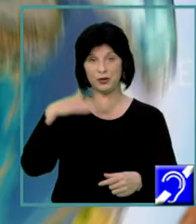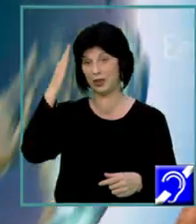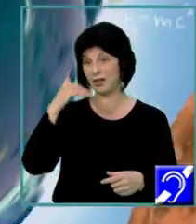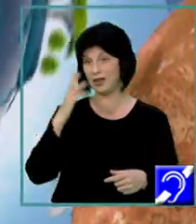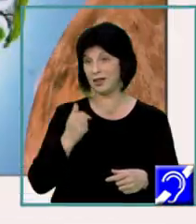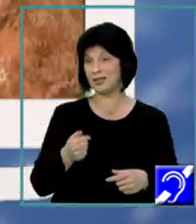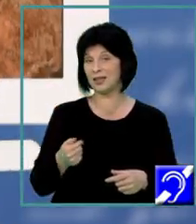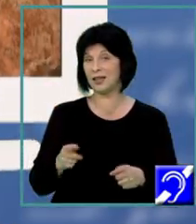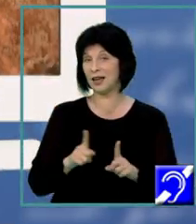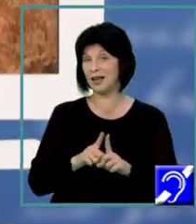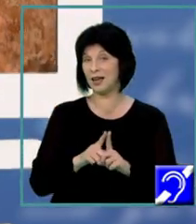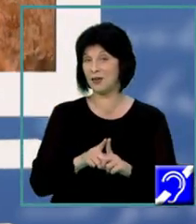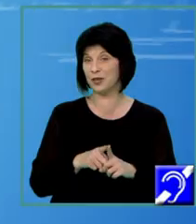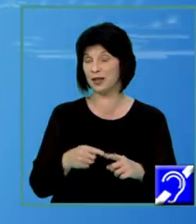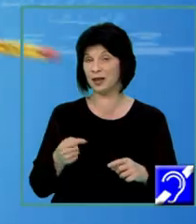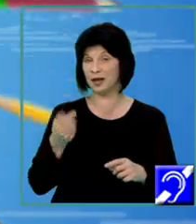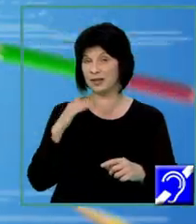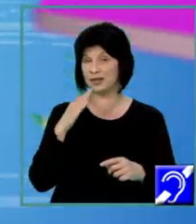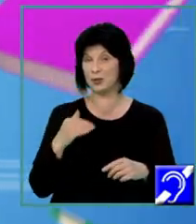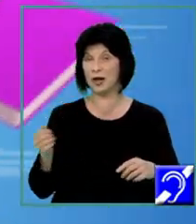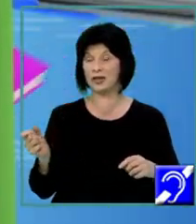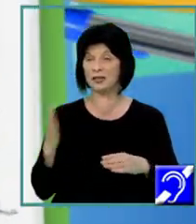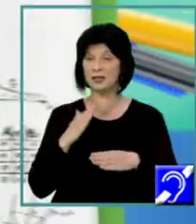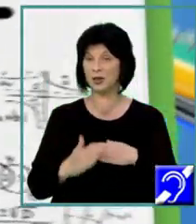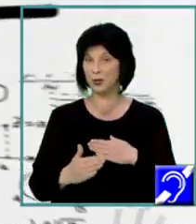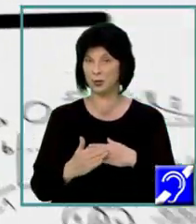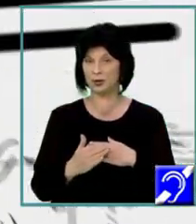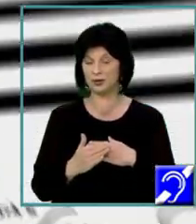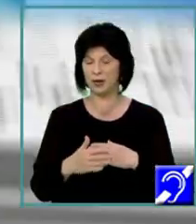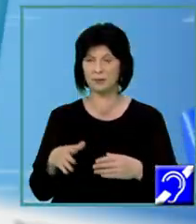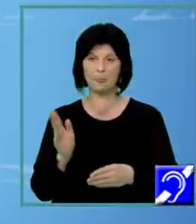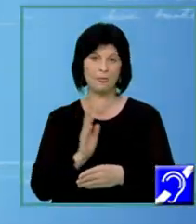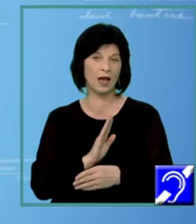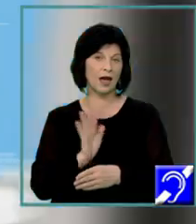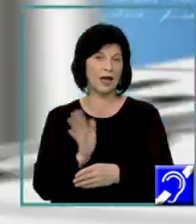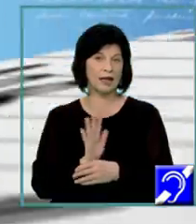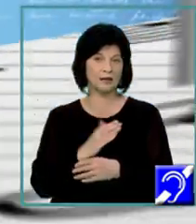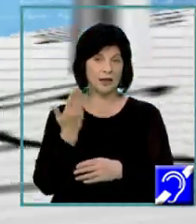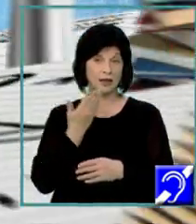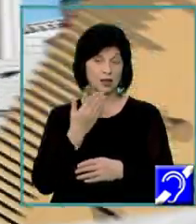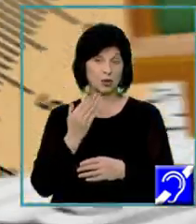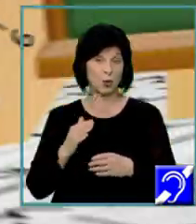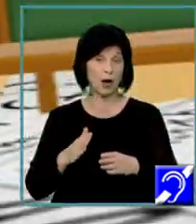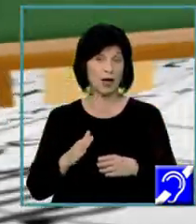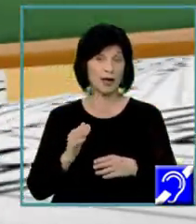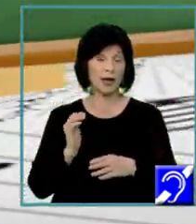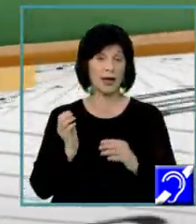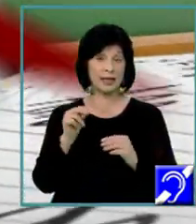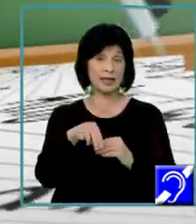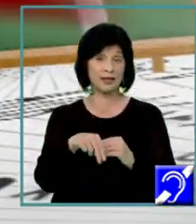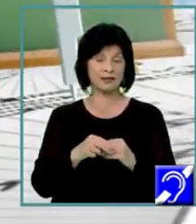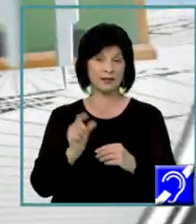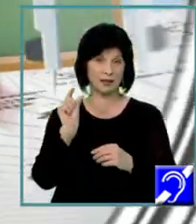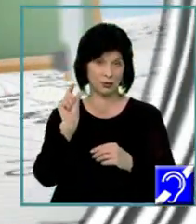ca și când ai trăit pentru totdeauna. Teleșcoala intră într-o mică vacanță, dar ne întoarcem din 12 aprilie să ne